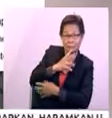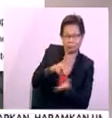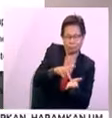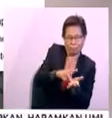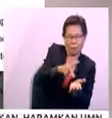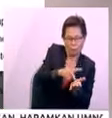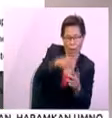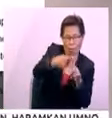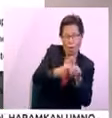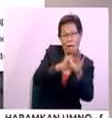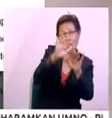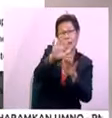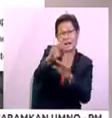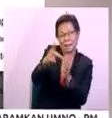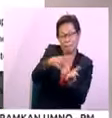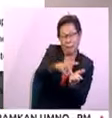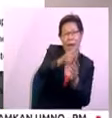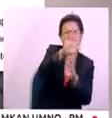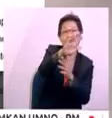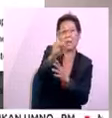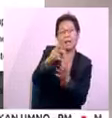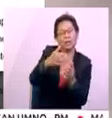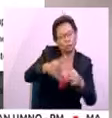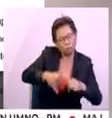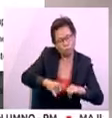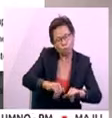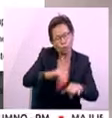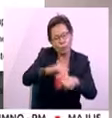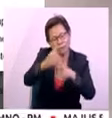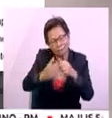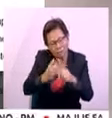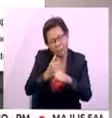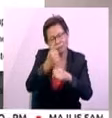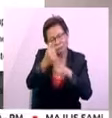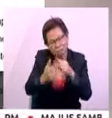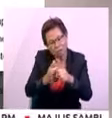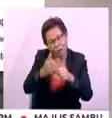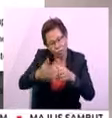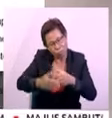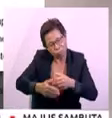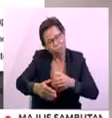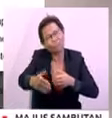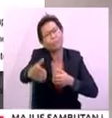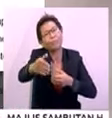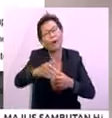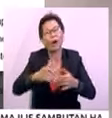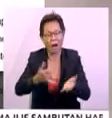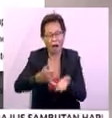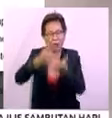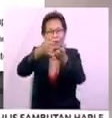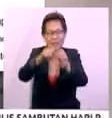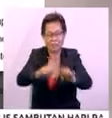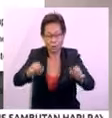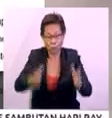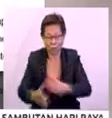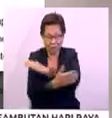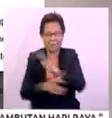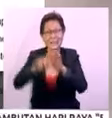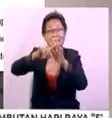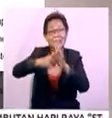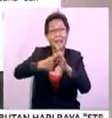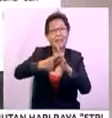bayaran bulanan RM5,000 itu akan diteruskan pada tahun-tahun seterusnya. Anugerah sastra negara mula